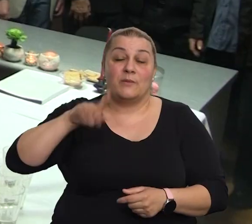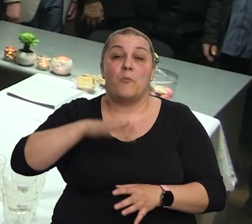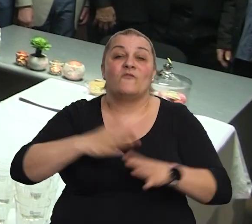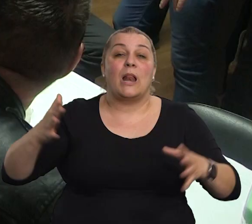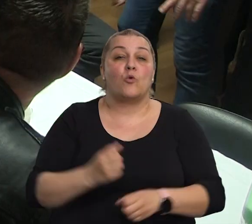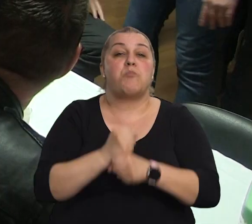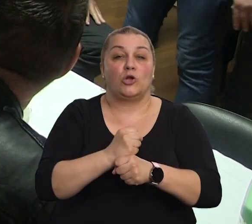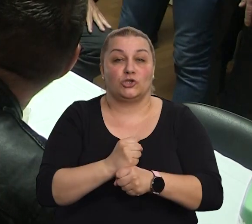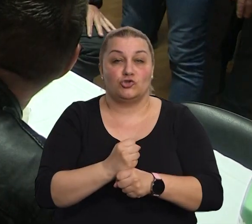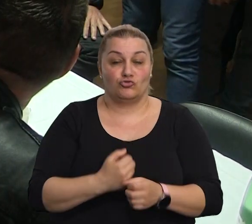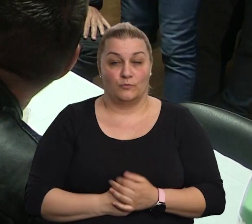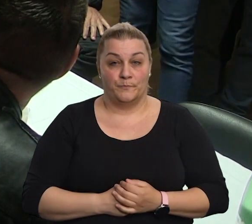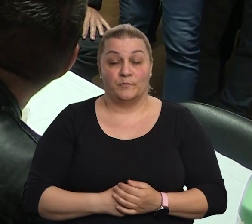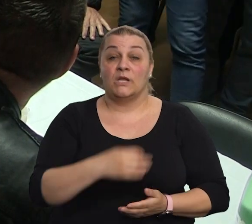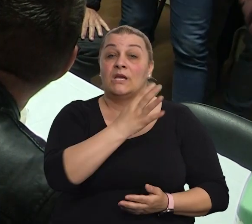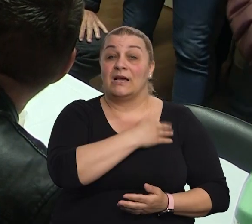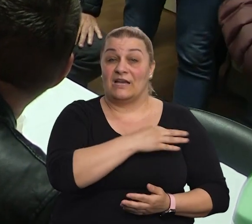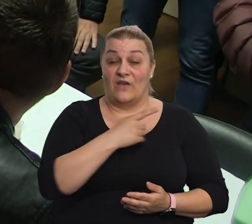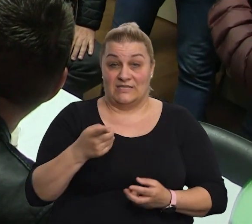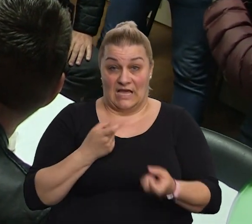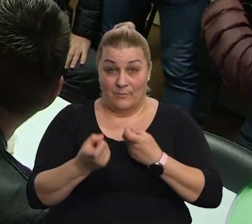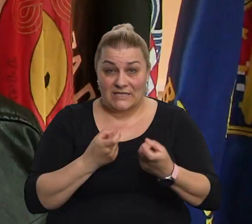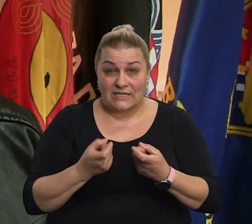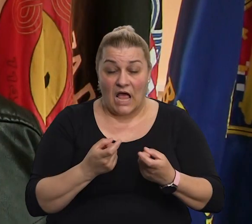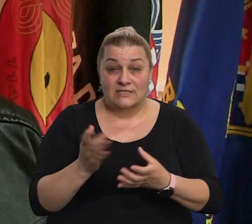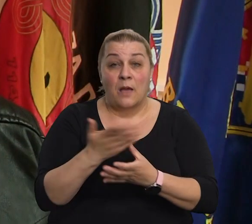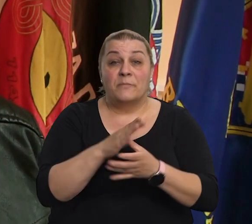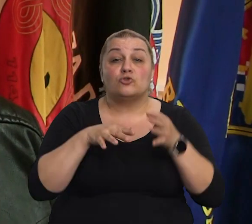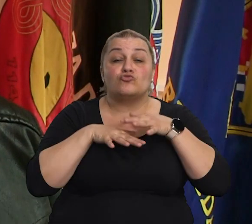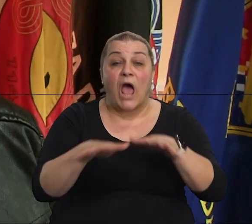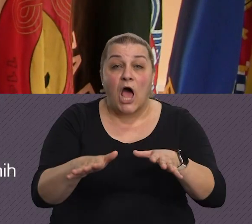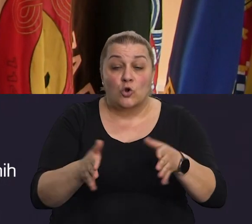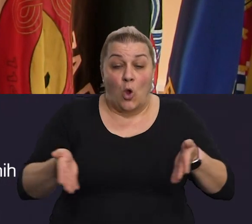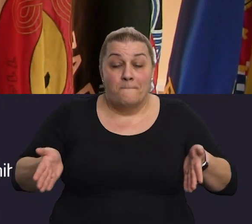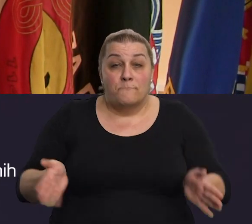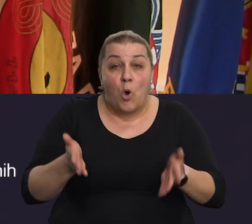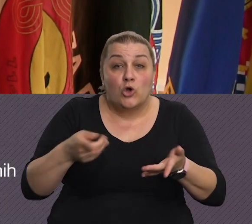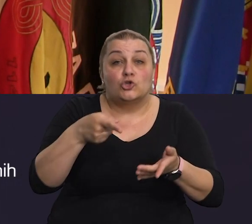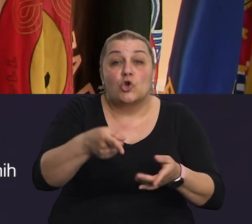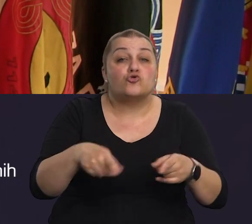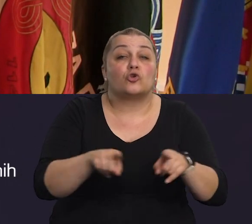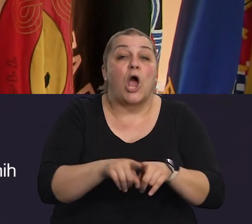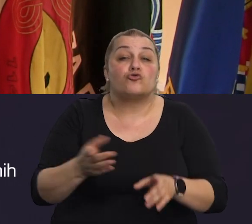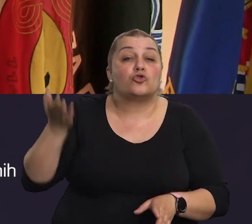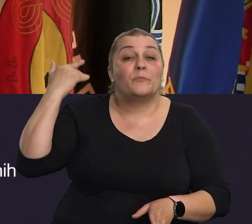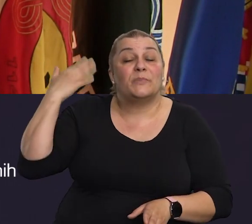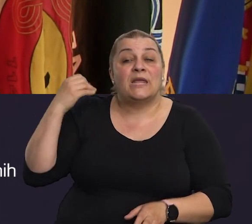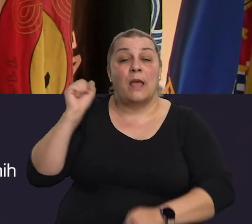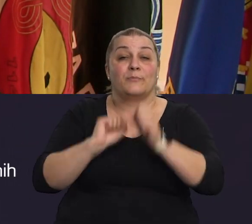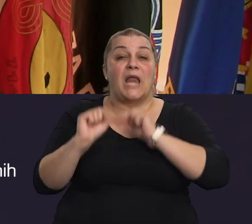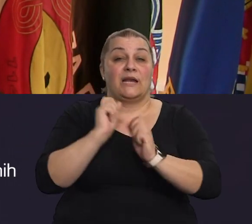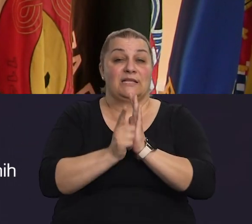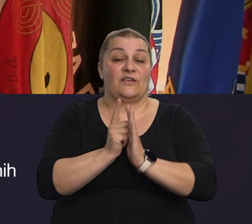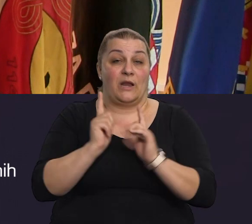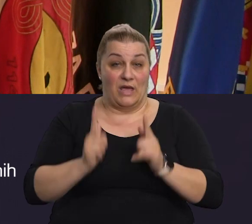Hrvatska reprezentacija danas među hrvatskim narodom potiče one odlike koje su krasile hrvatske brantajlje za vrijeme dominskog rata.